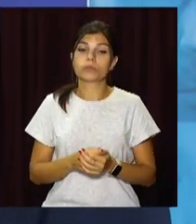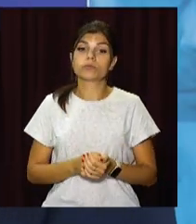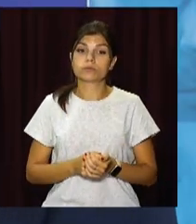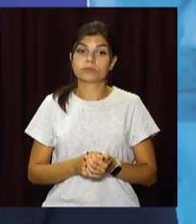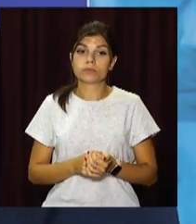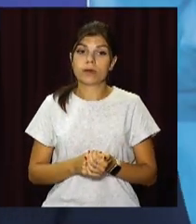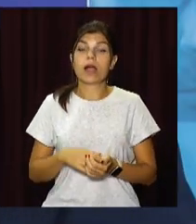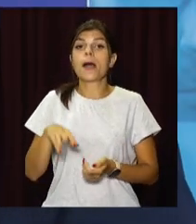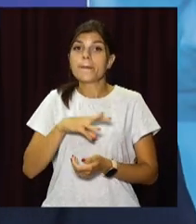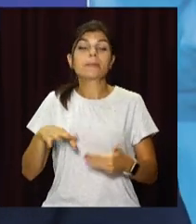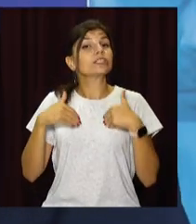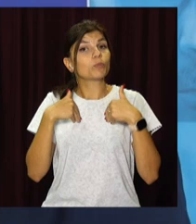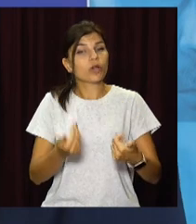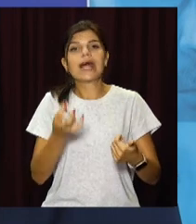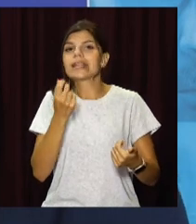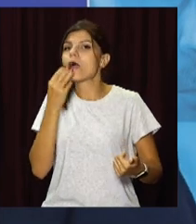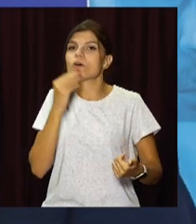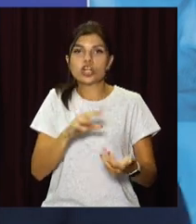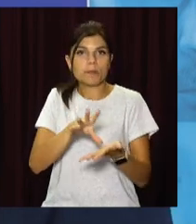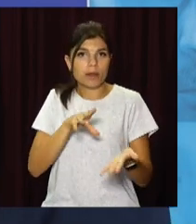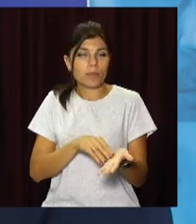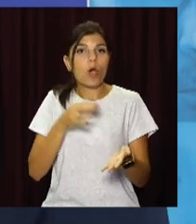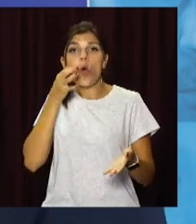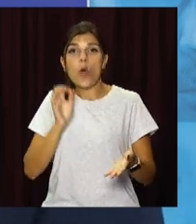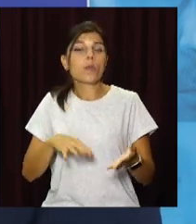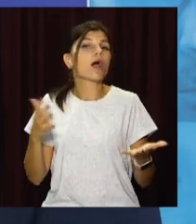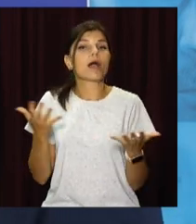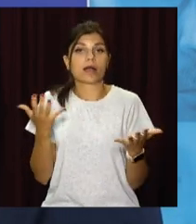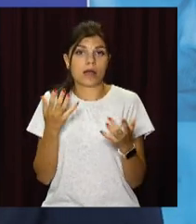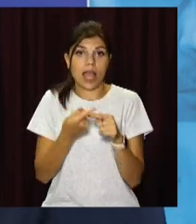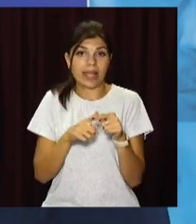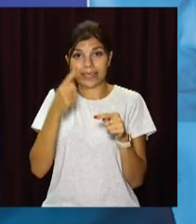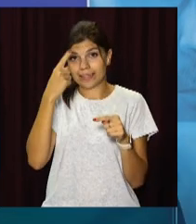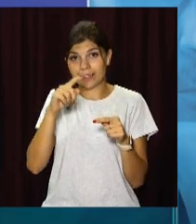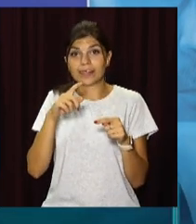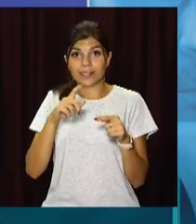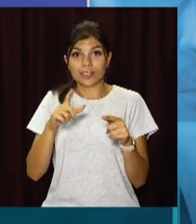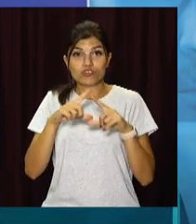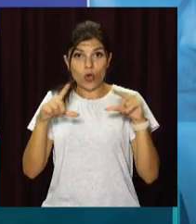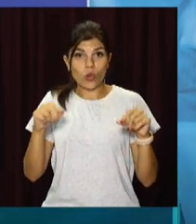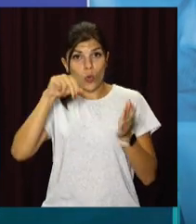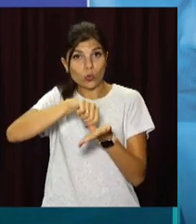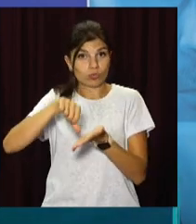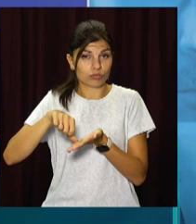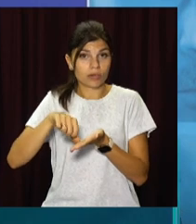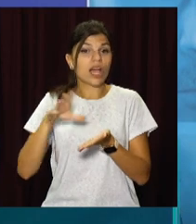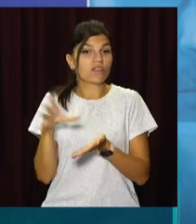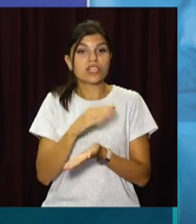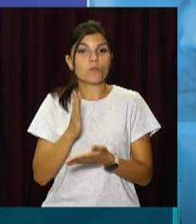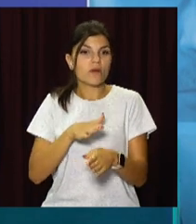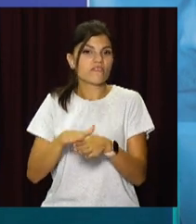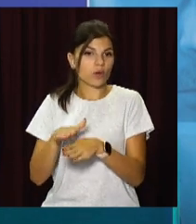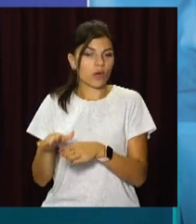Ми запропонуємо найкращі приклади досвіду запровадження подібних проєктів громадянсько-шкільної участі. Все буде